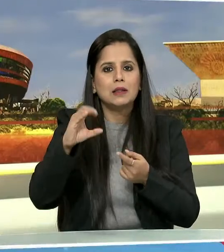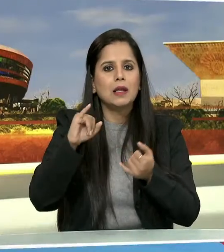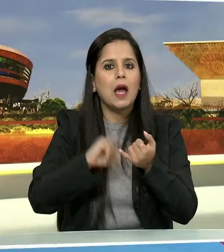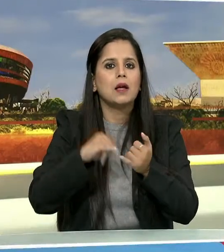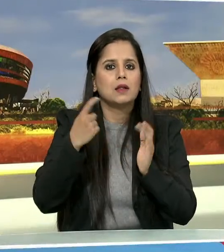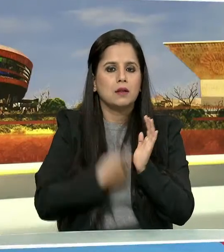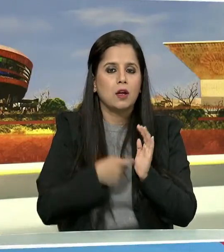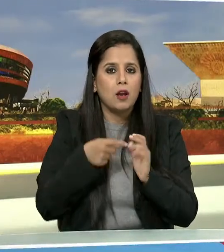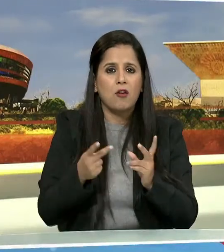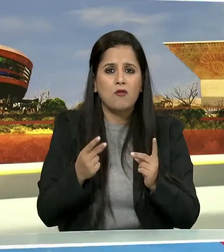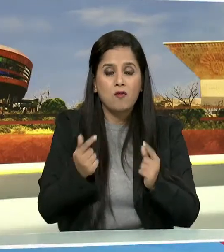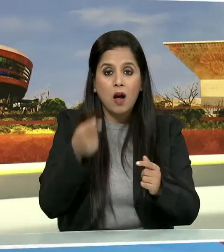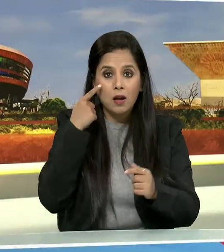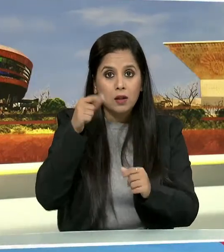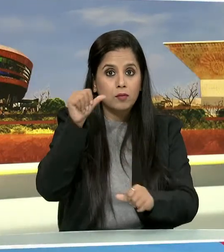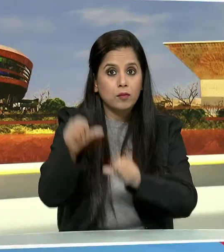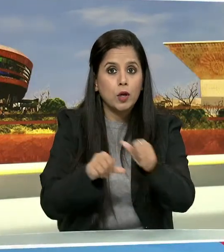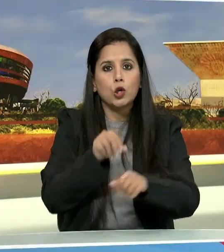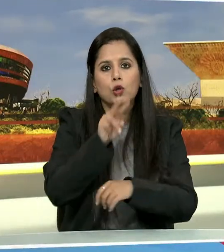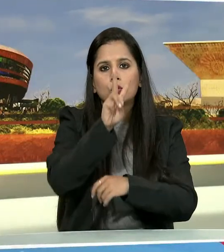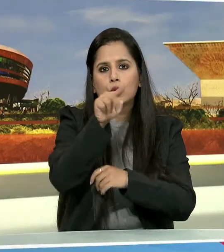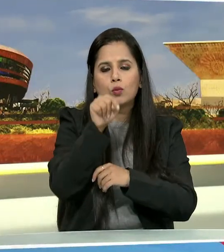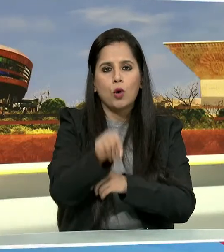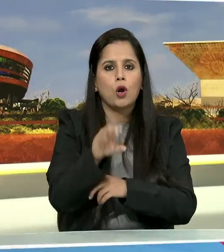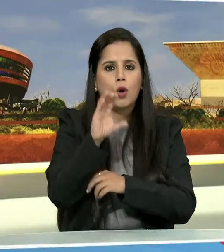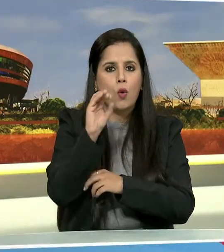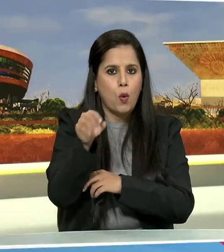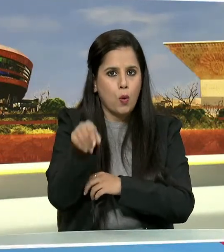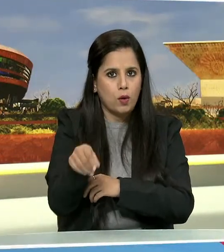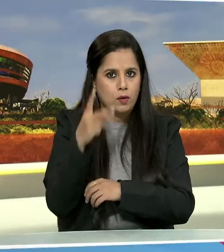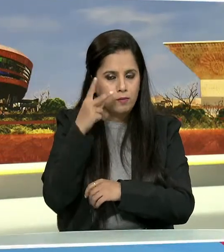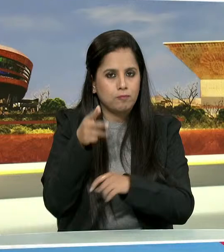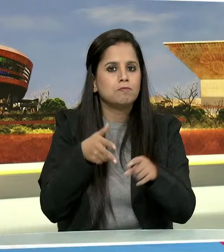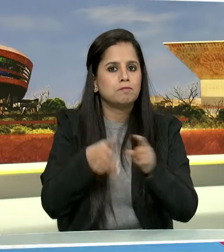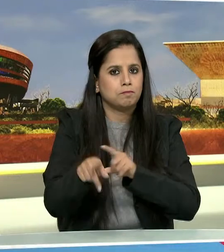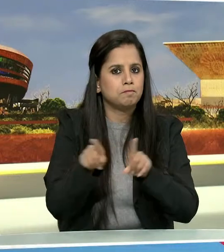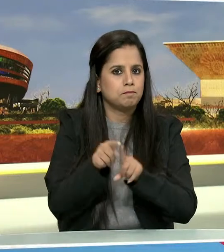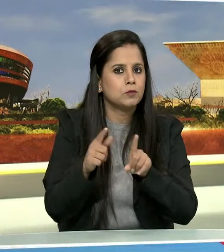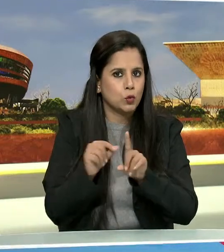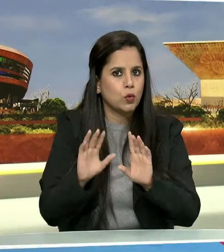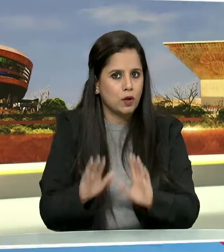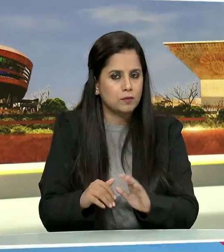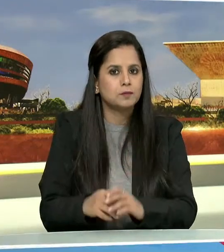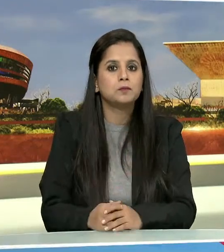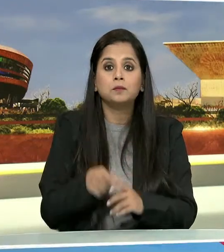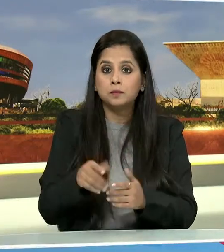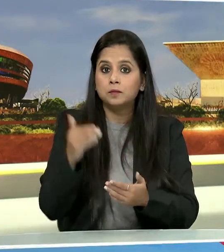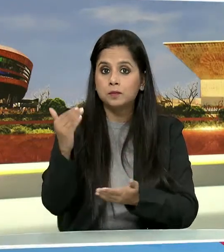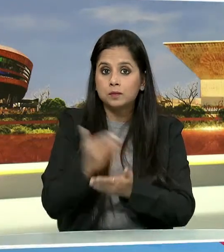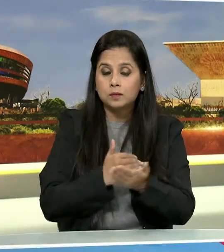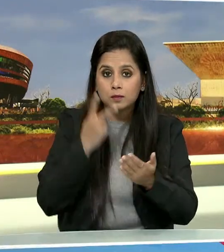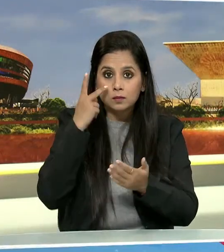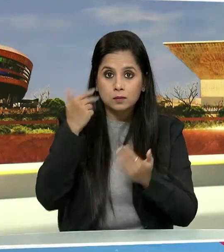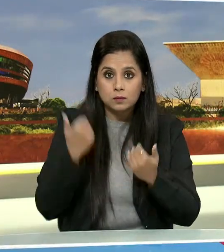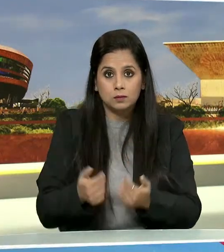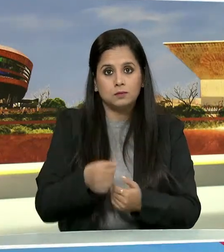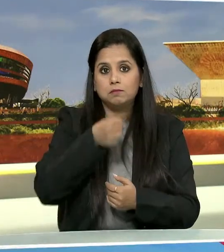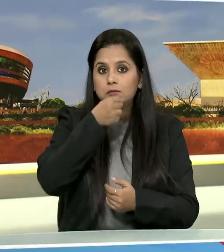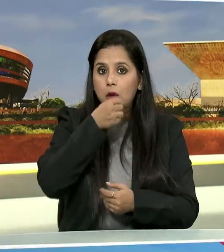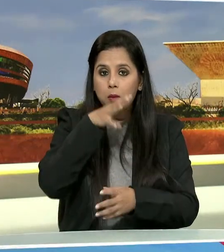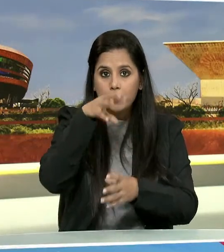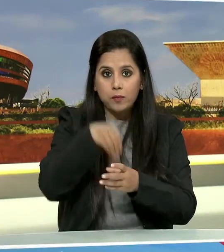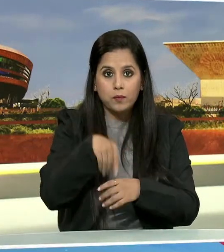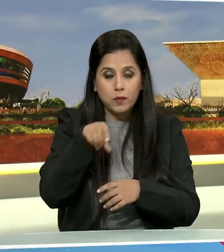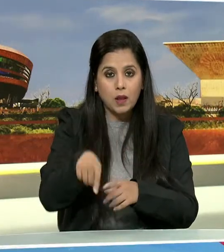और फास्टर संसकरन 2.0 को भी लॉंच किया इस दोरान करिकरम को संबोधित